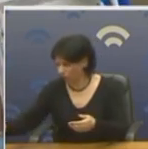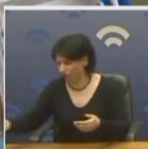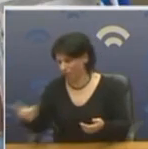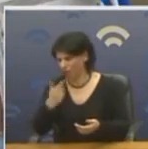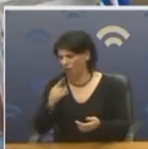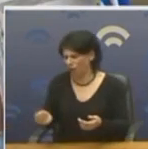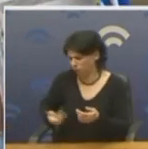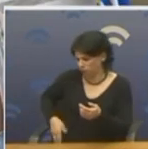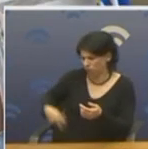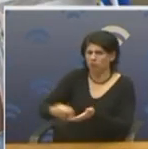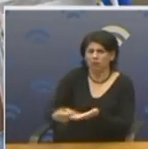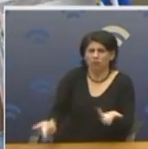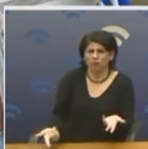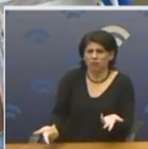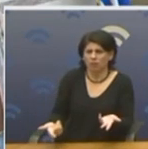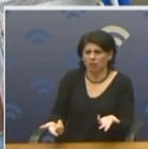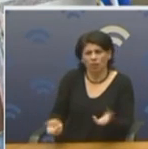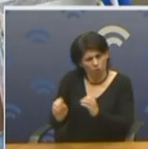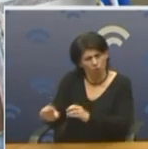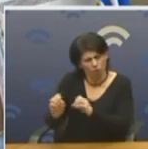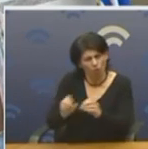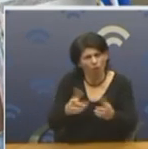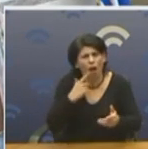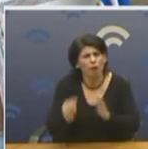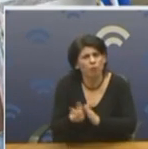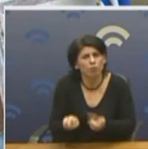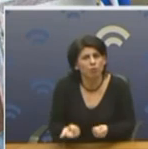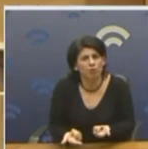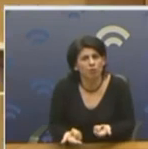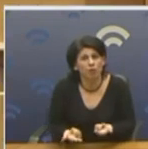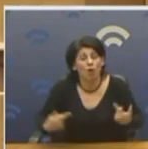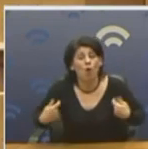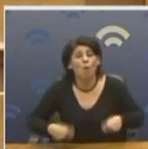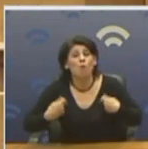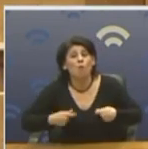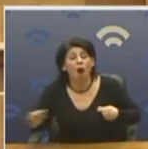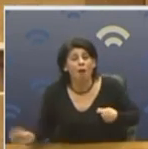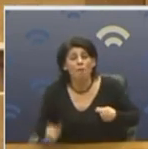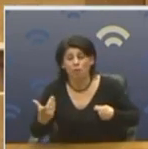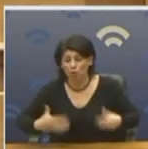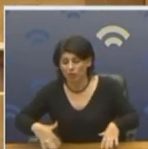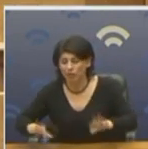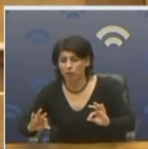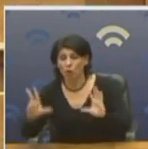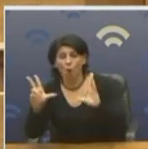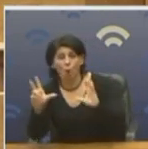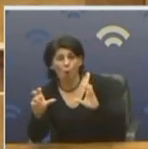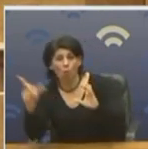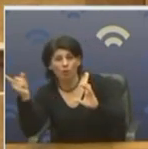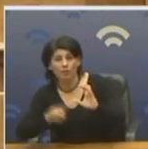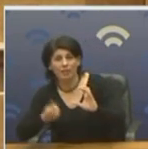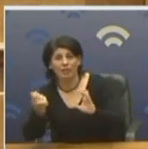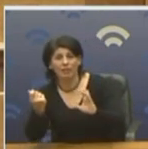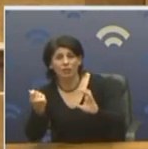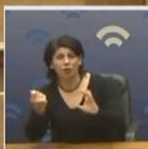Πότε τα βρει. Α, του δώσε. Δώσε κι άλλα, δώσε κι άλλα. Πού θα τα βρει. Πώς θα παραχτεί ο πλούτος. Πώς θα κυνηθεί η δικασία. Δεν παράγουμε. 80% η οικονομία